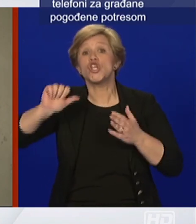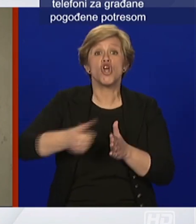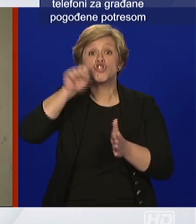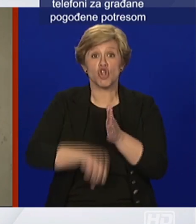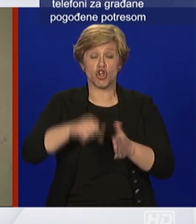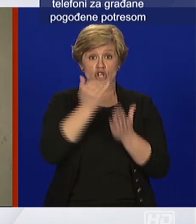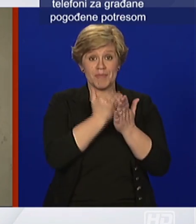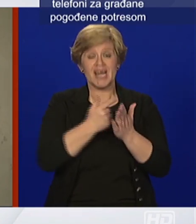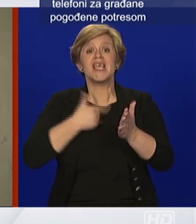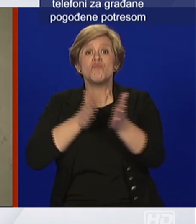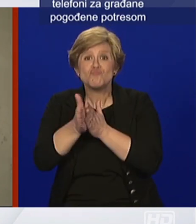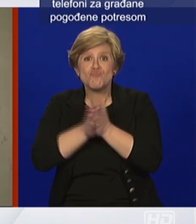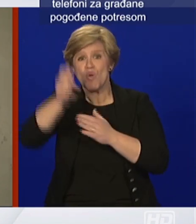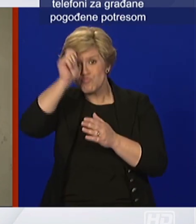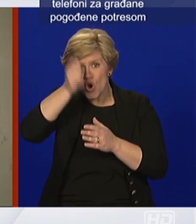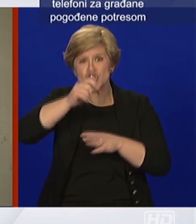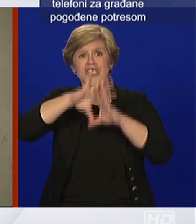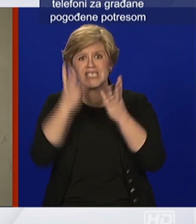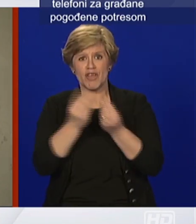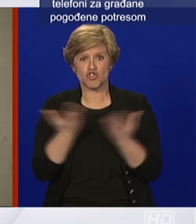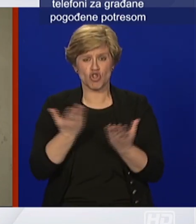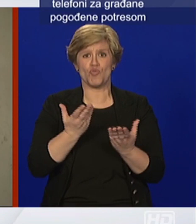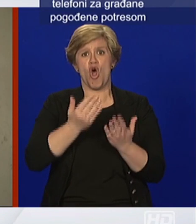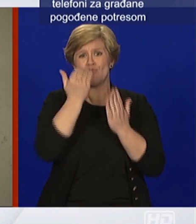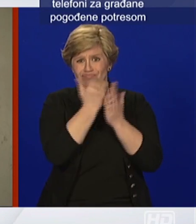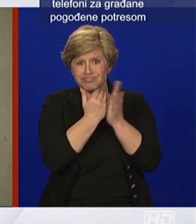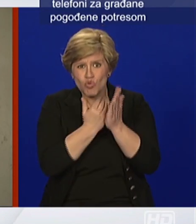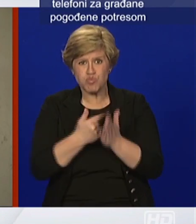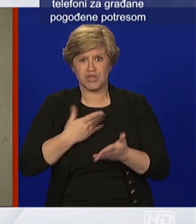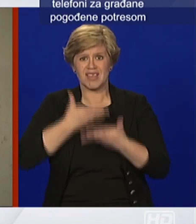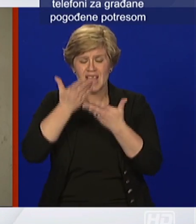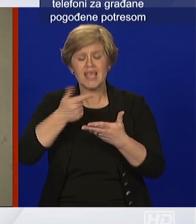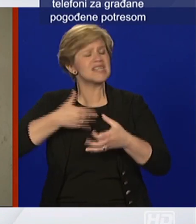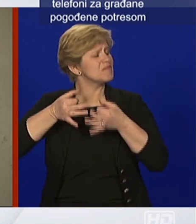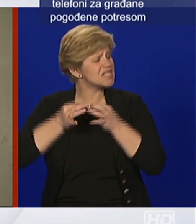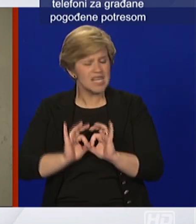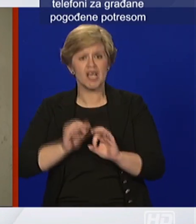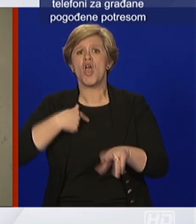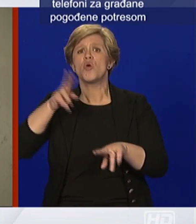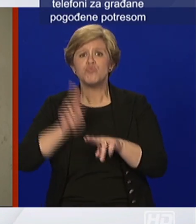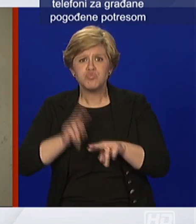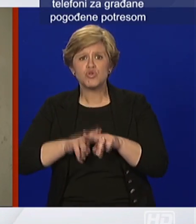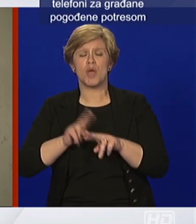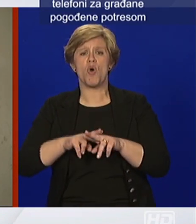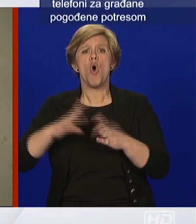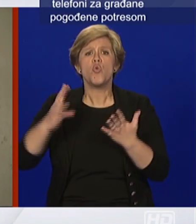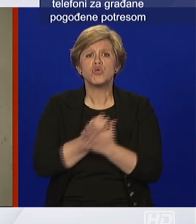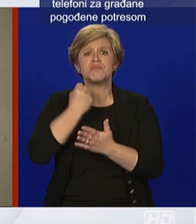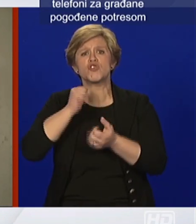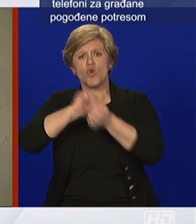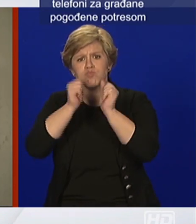i ja sam siguran da ćemo se uspješno nositi sa ovim izazovom